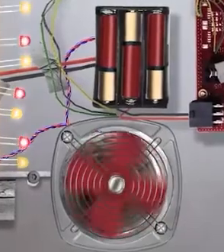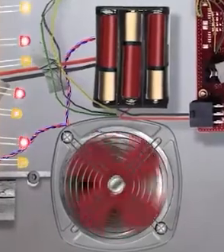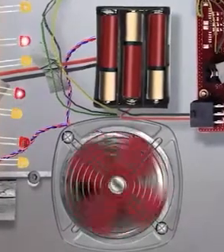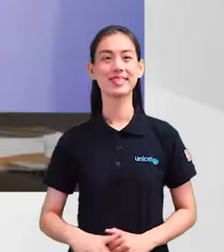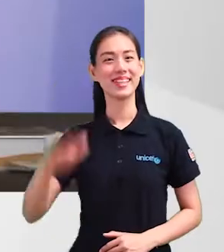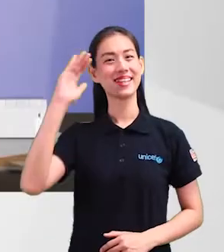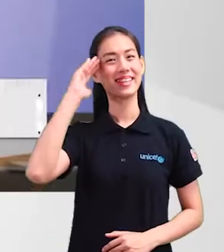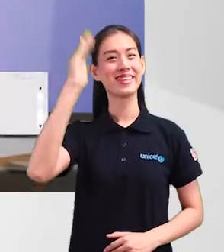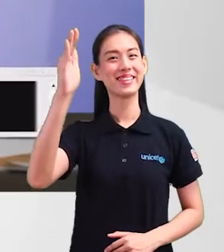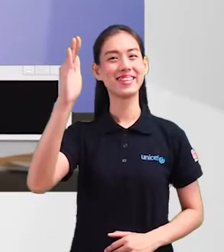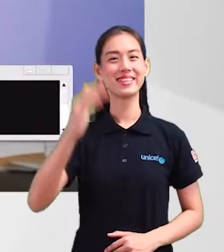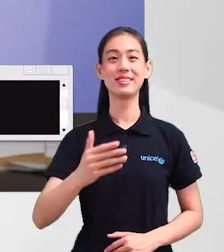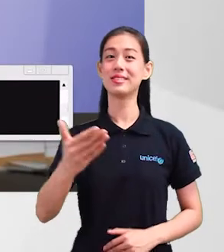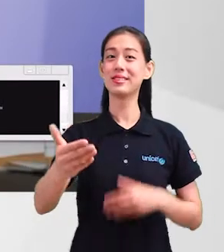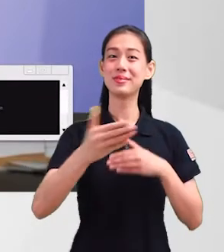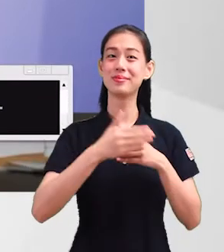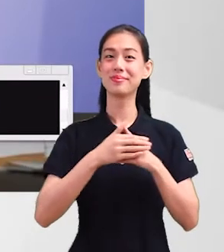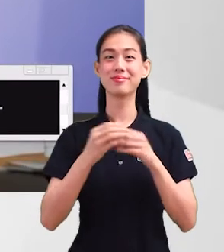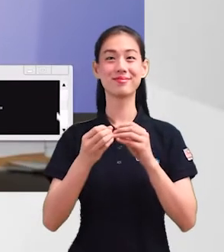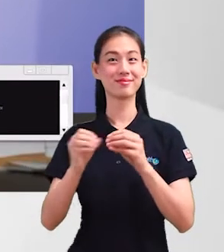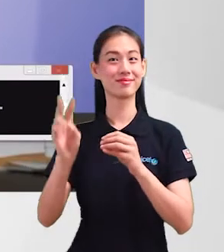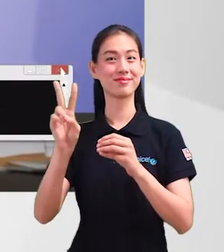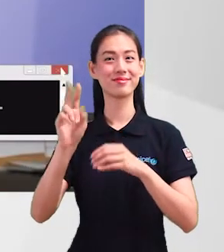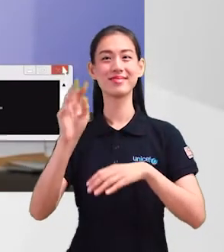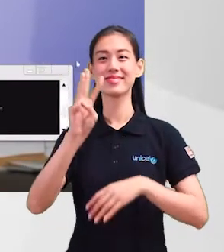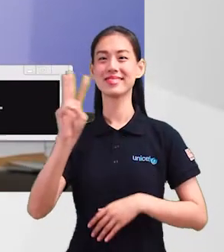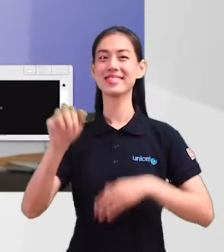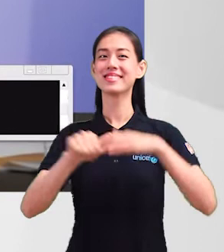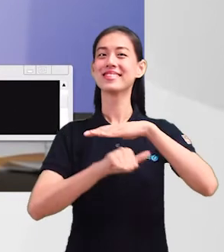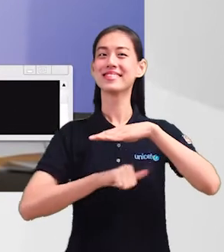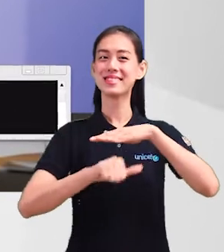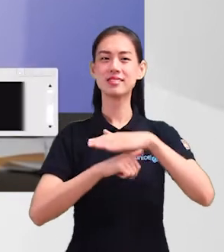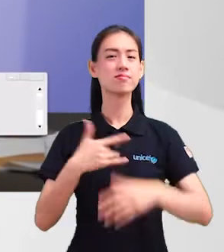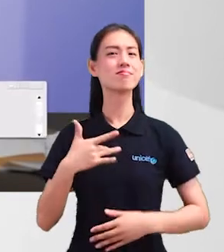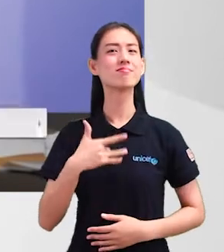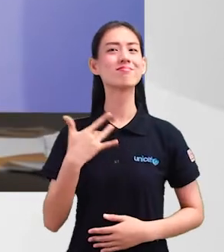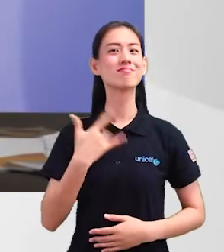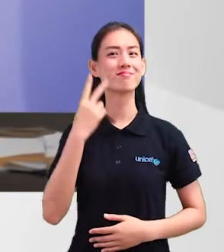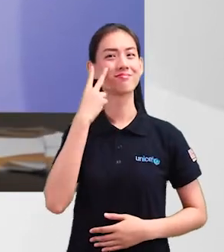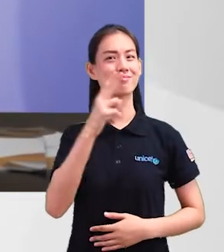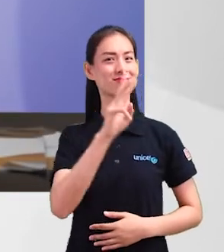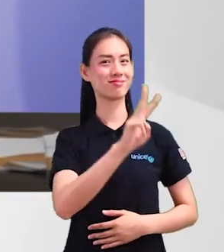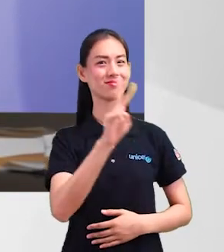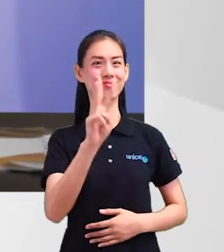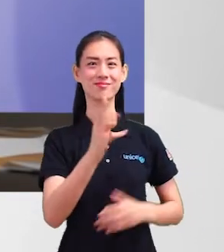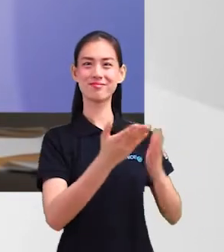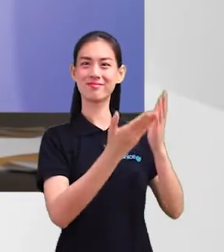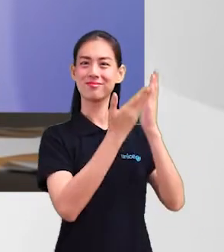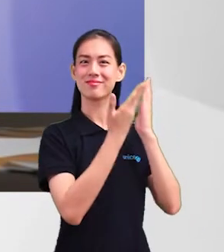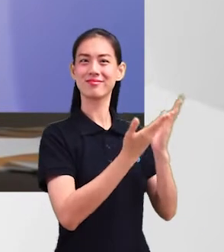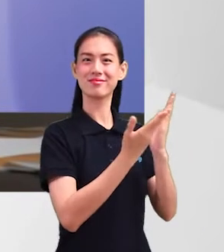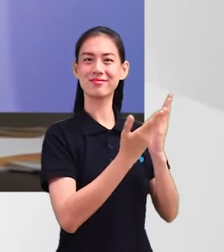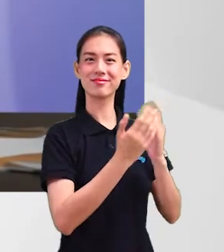Terima kasih kerana menonton!